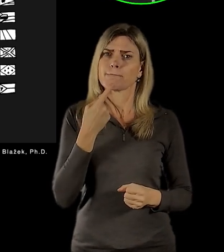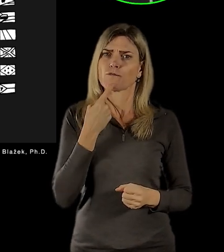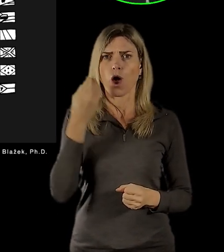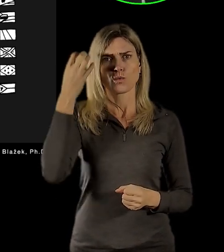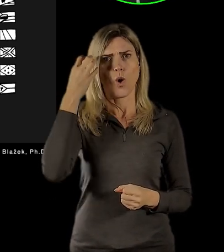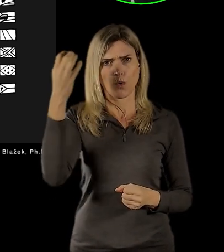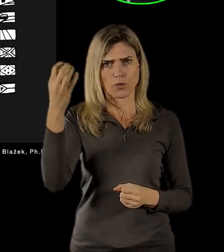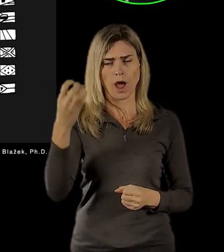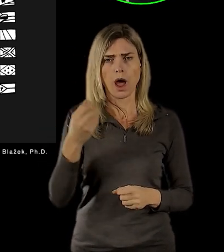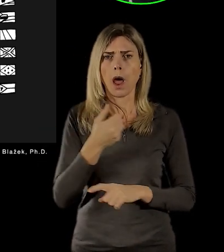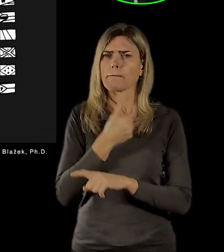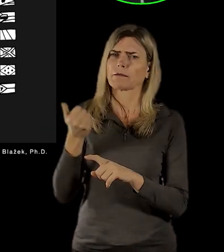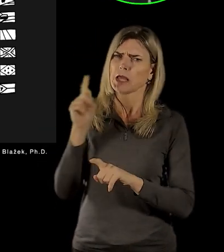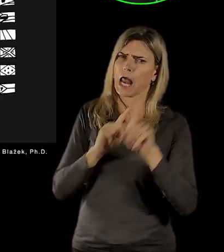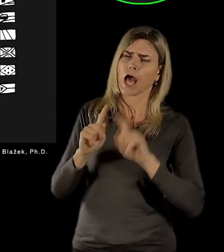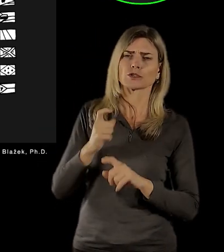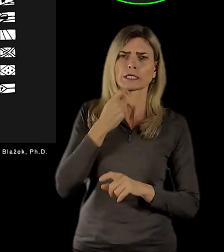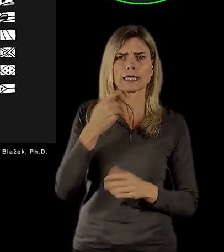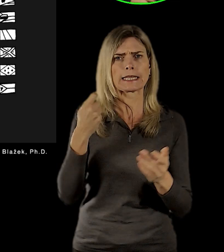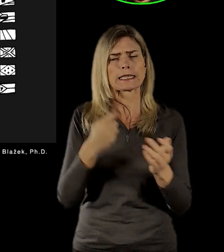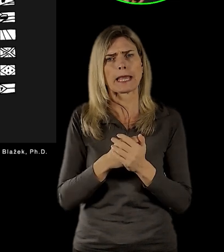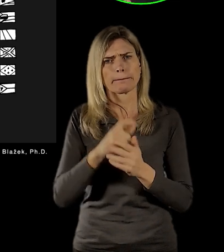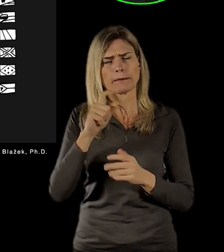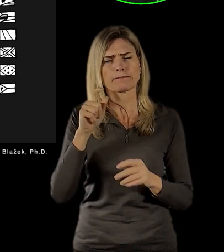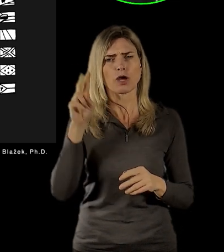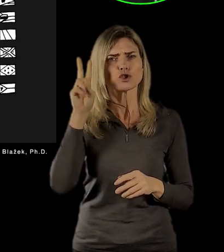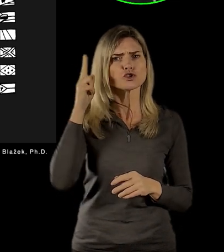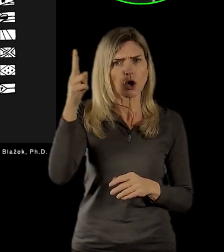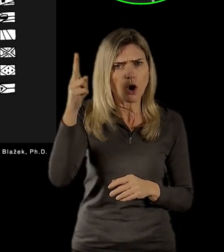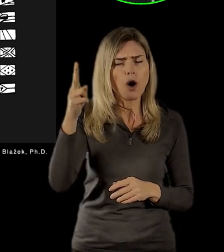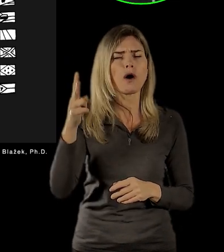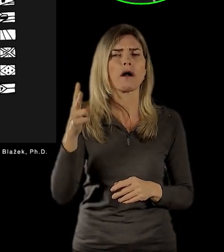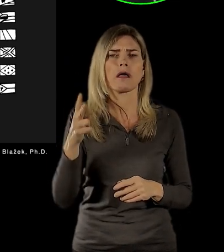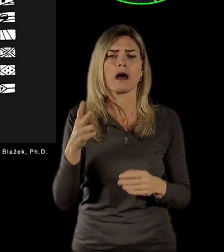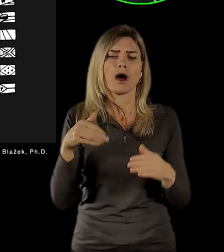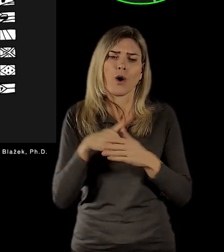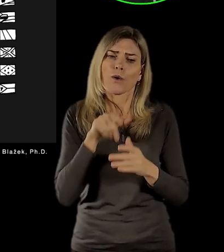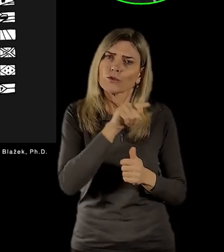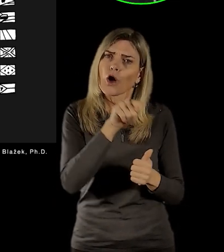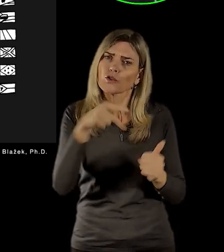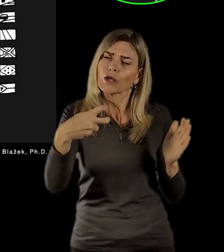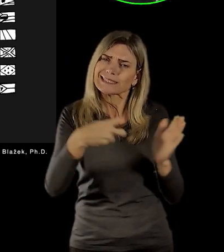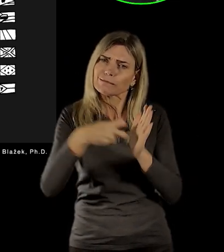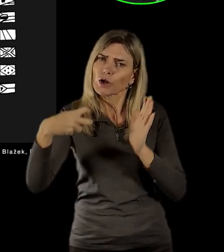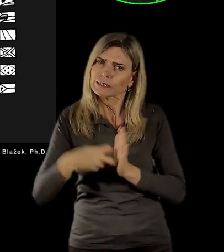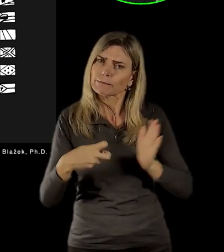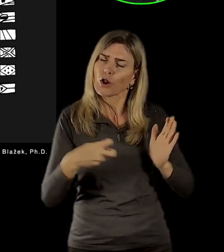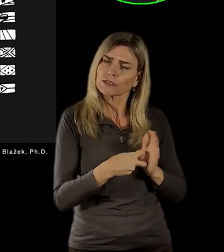jedním sokolem a podobně, tak chceme tímhle jednoduchou ukázkou